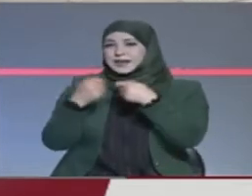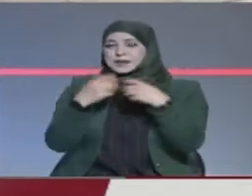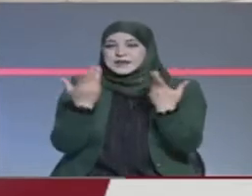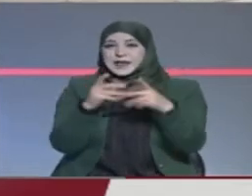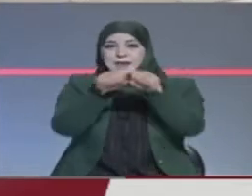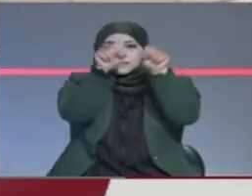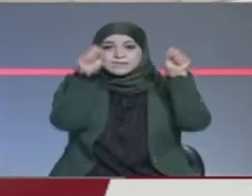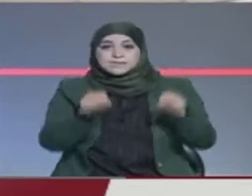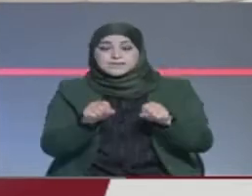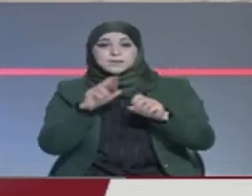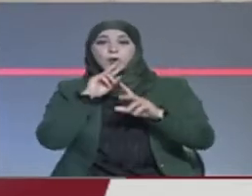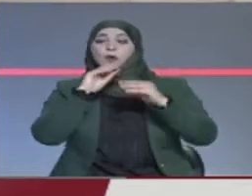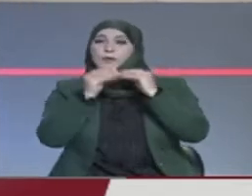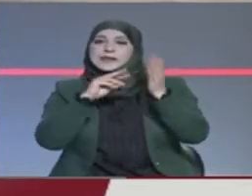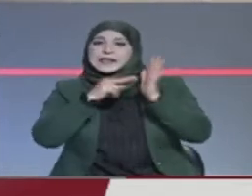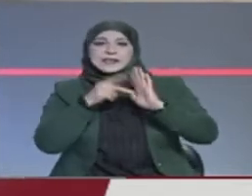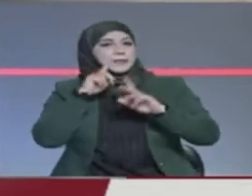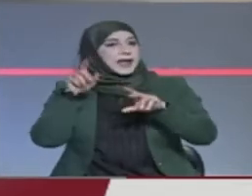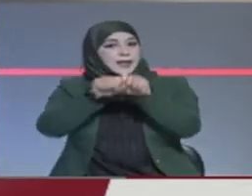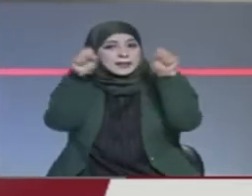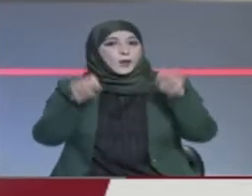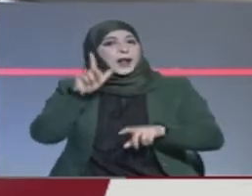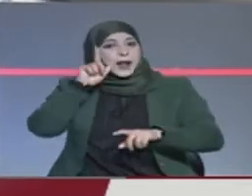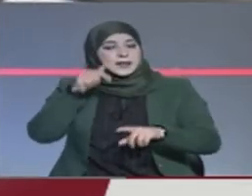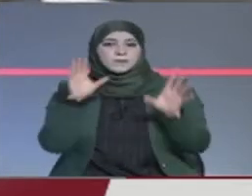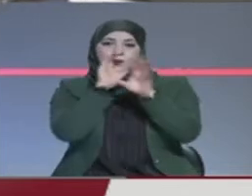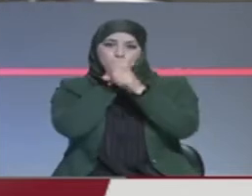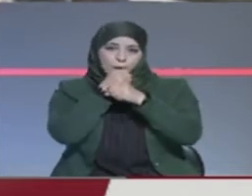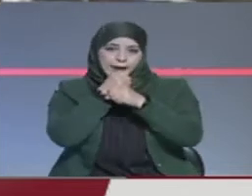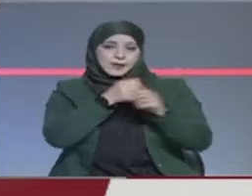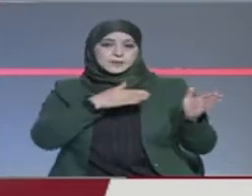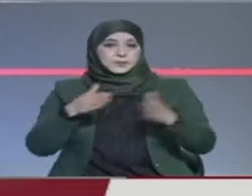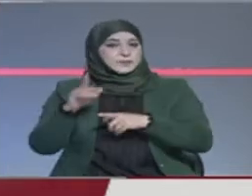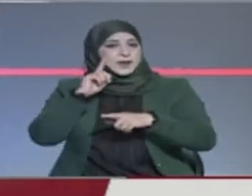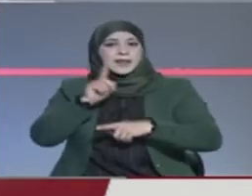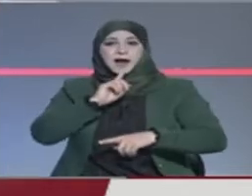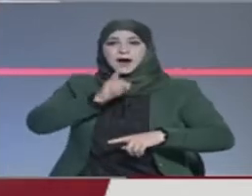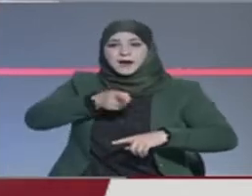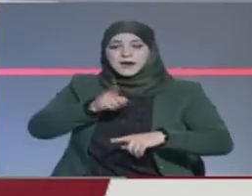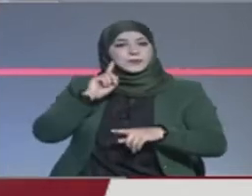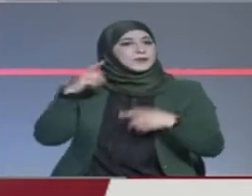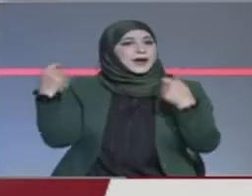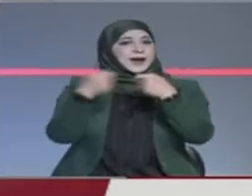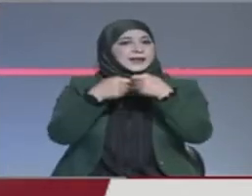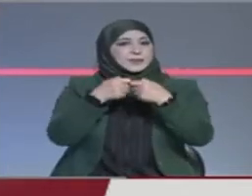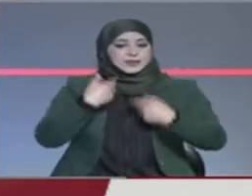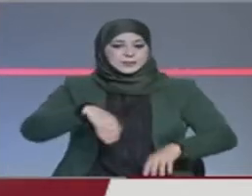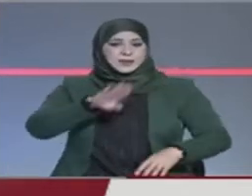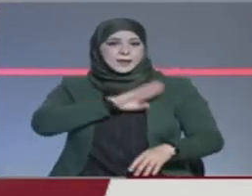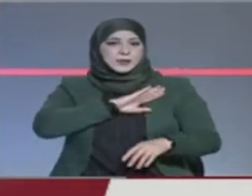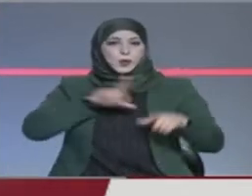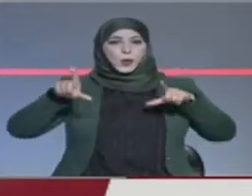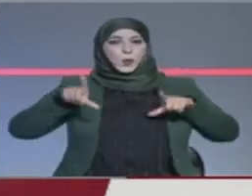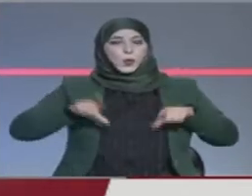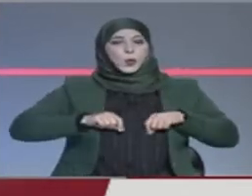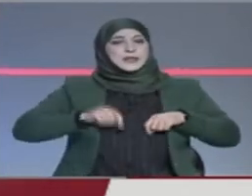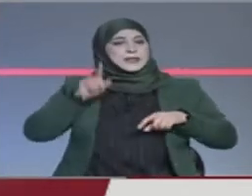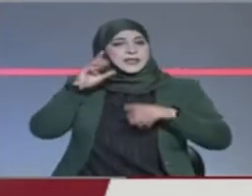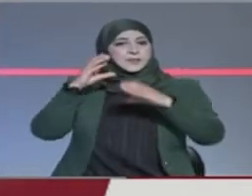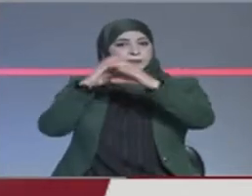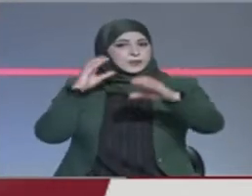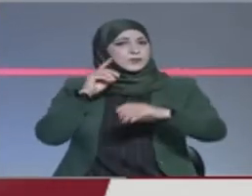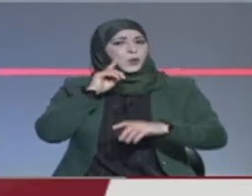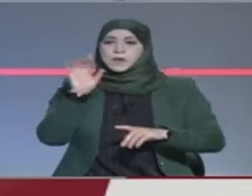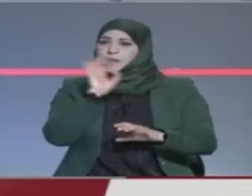وتقاليدها وفق الوزير وأكد شقشوق أن القرار يأتي استجابة للمسؤولية الوزرية التي تحملها ولا